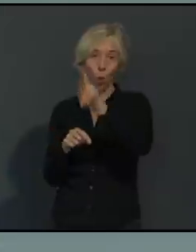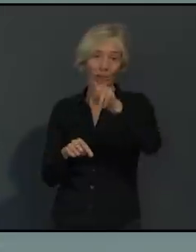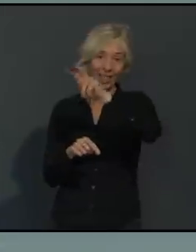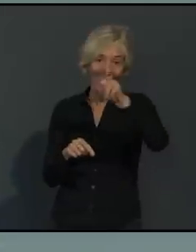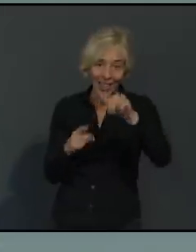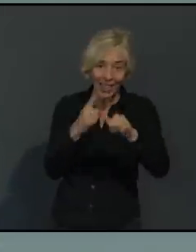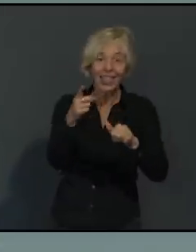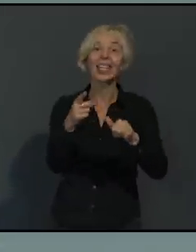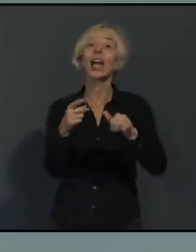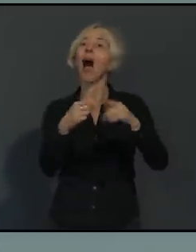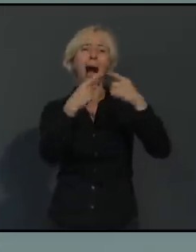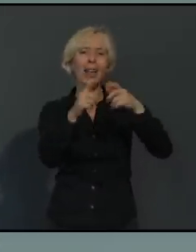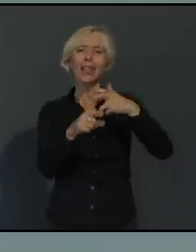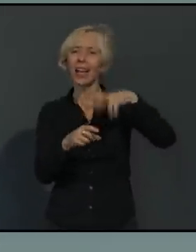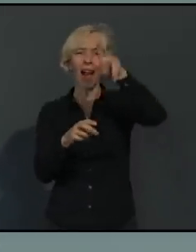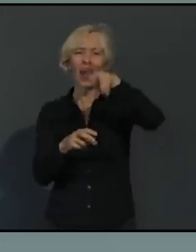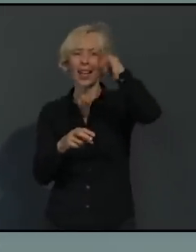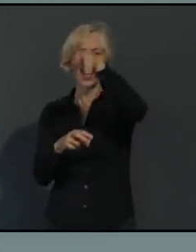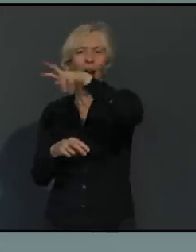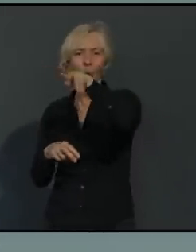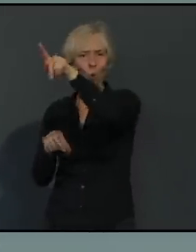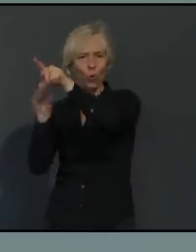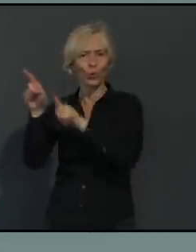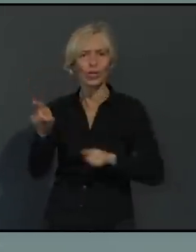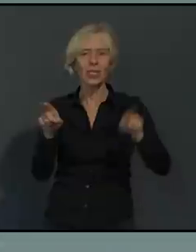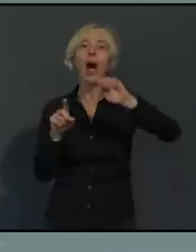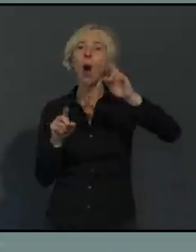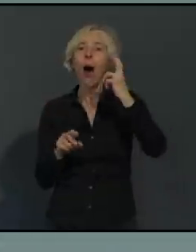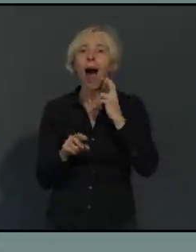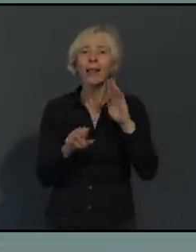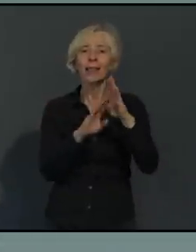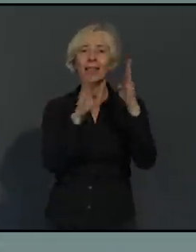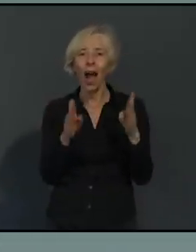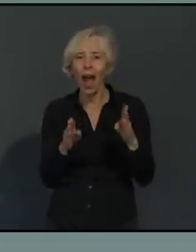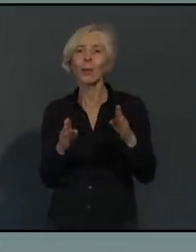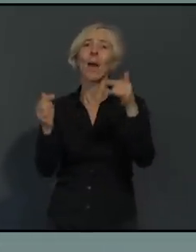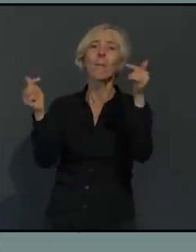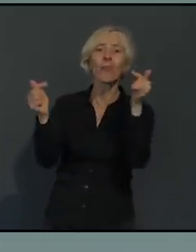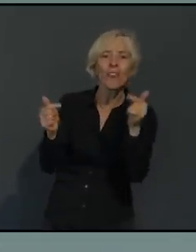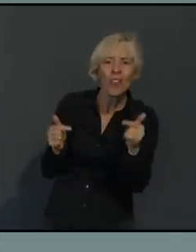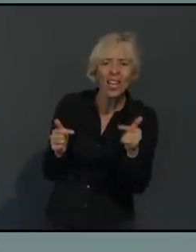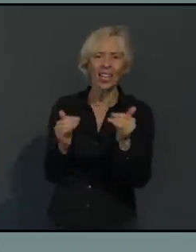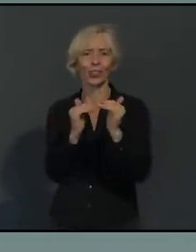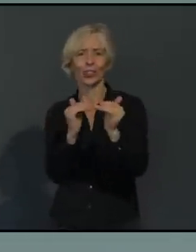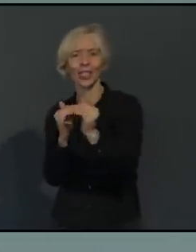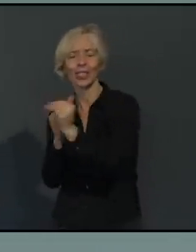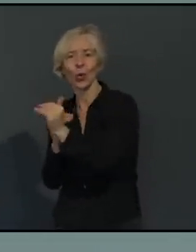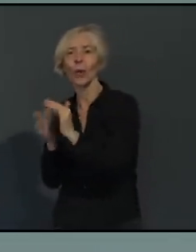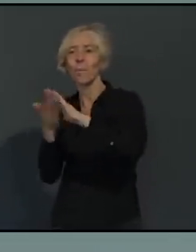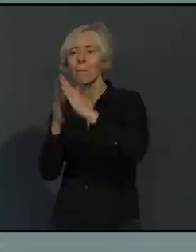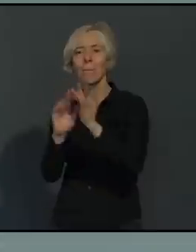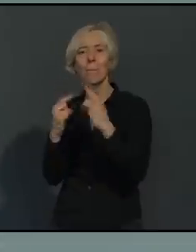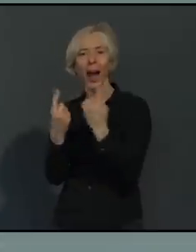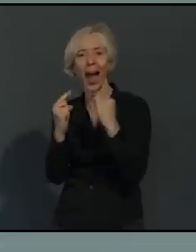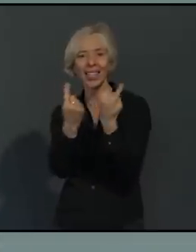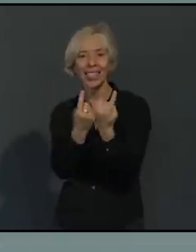Altenheimen, Pflegeeinrichtungen oder Praxen, aber auch die Ehrenamtlichen bei der Arbeitsgemeinschaft der Hilfsorganisation